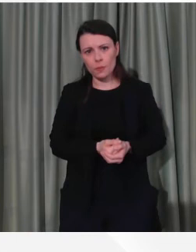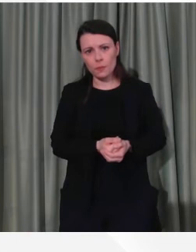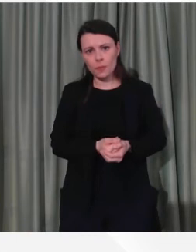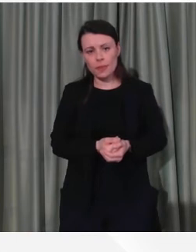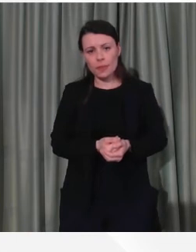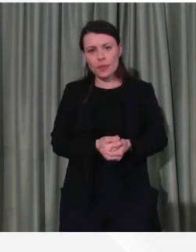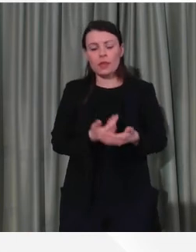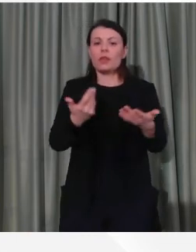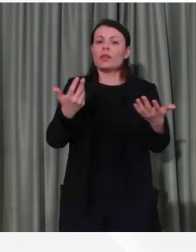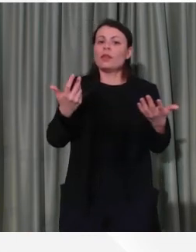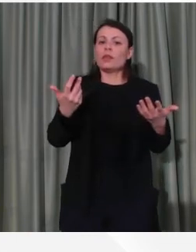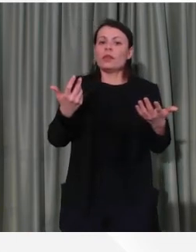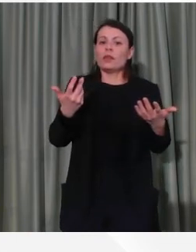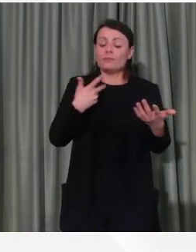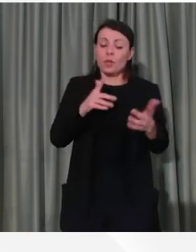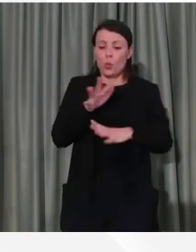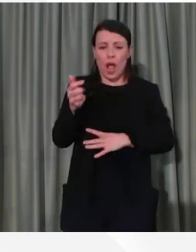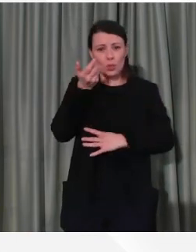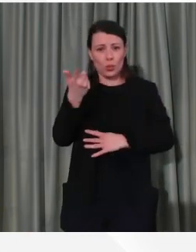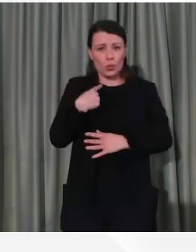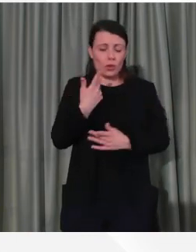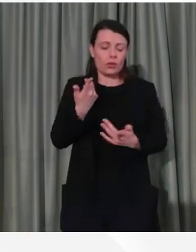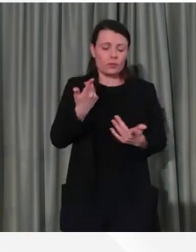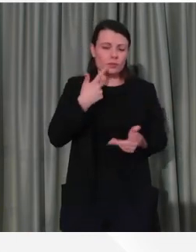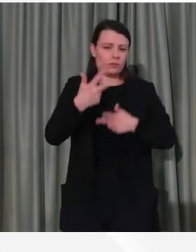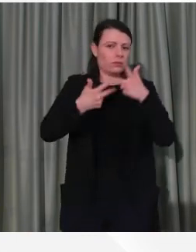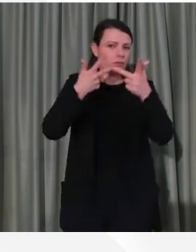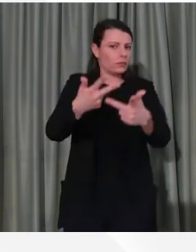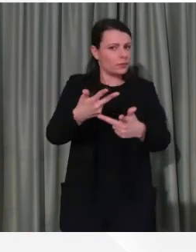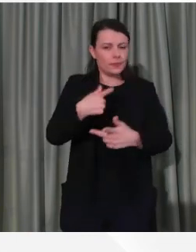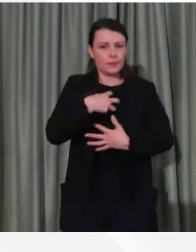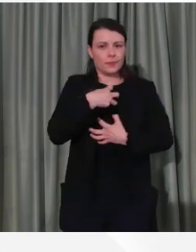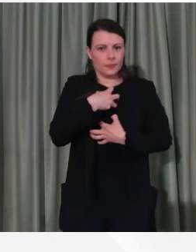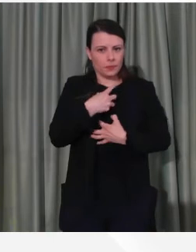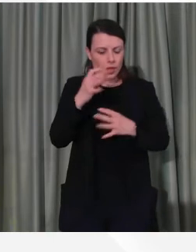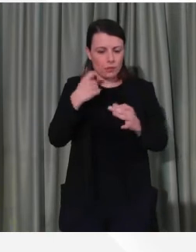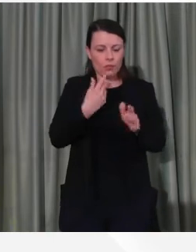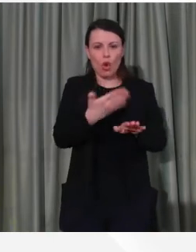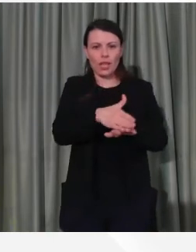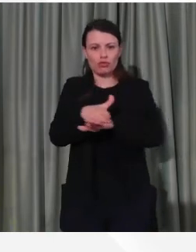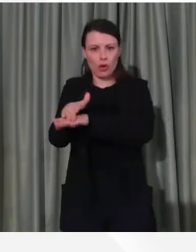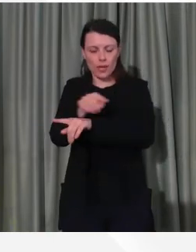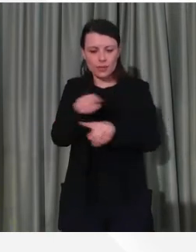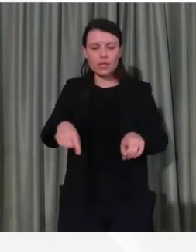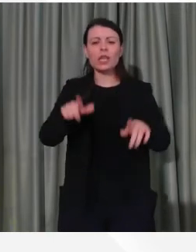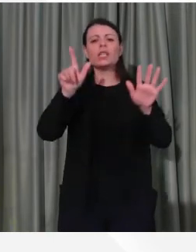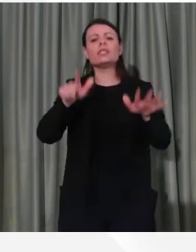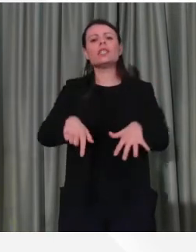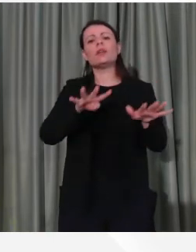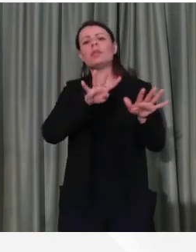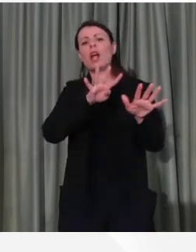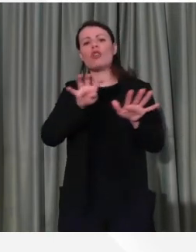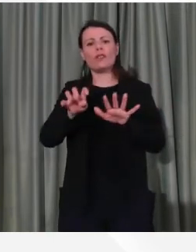sicuramente più brutto da enunciare, è il dato dei decessi. Siamo a 7.960,